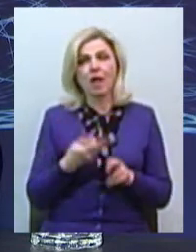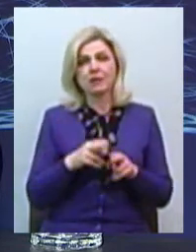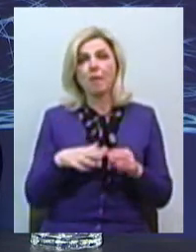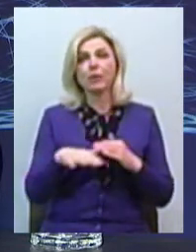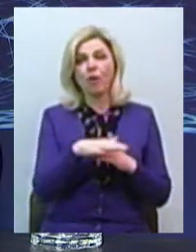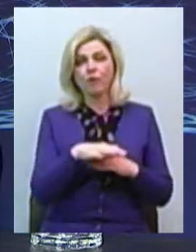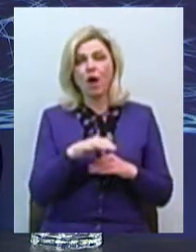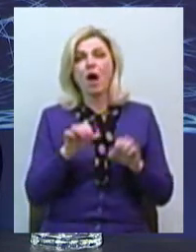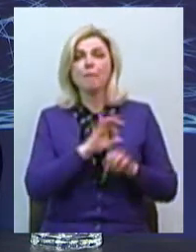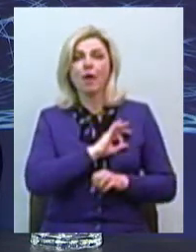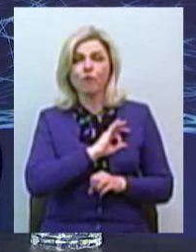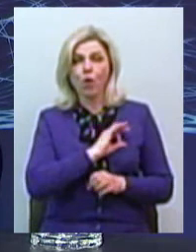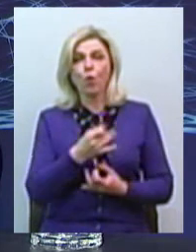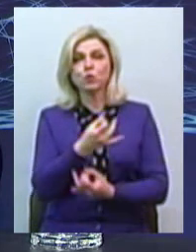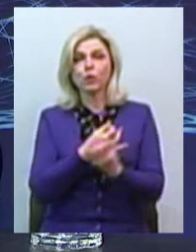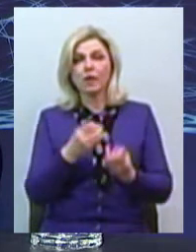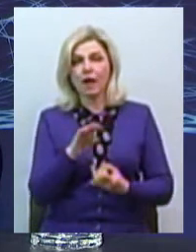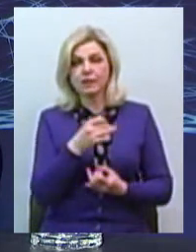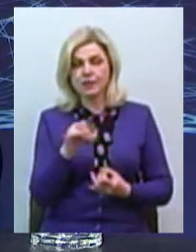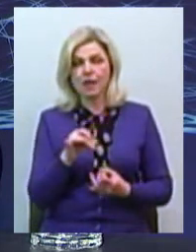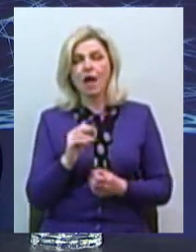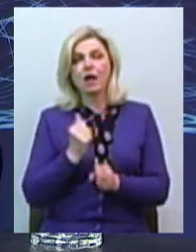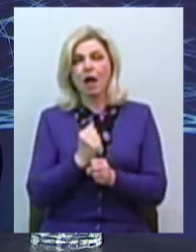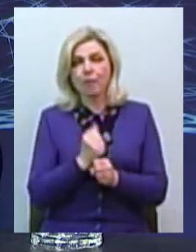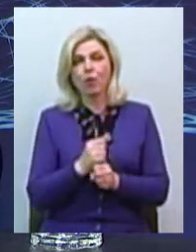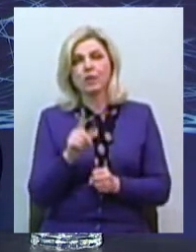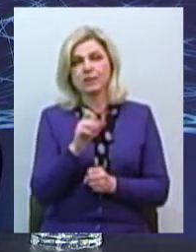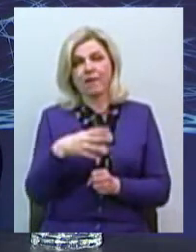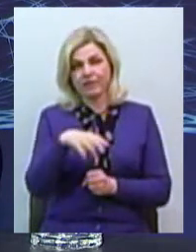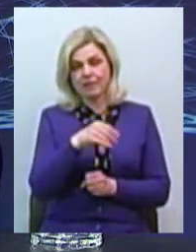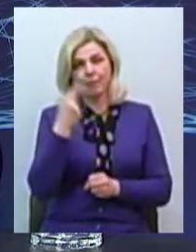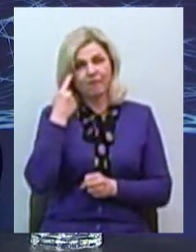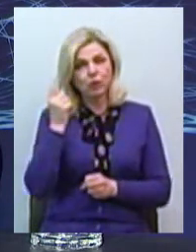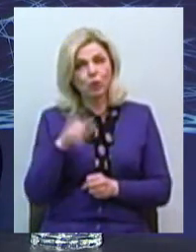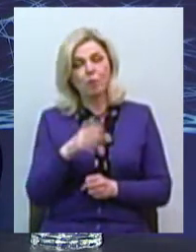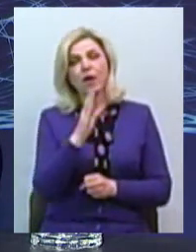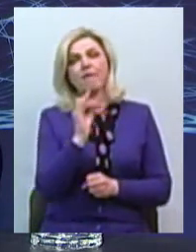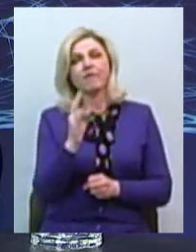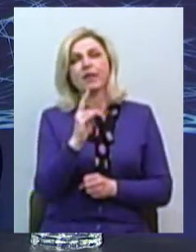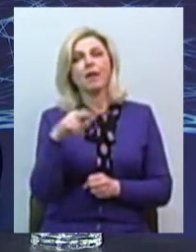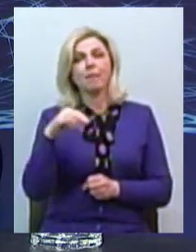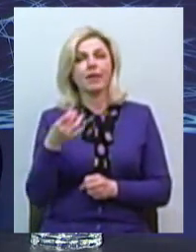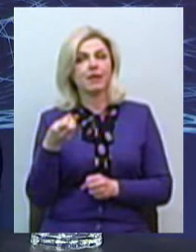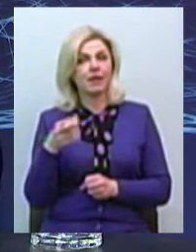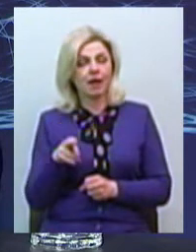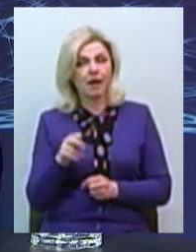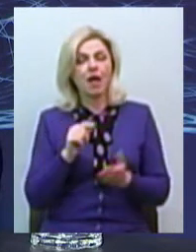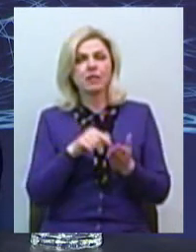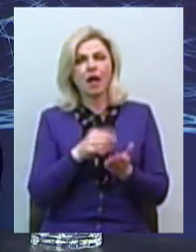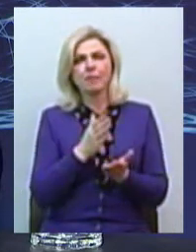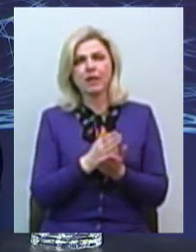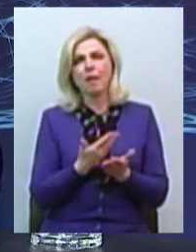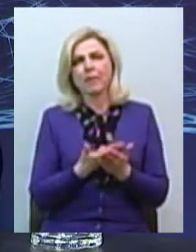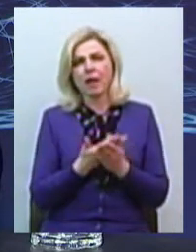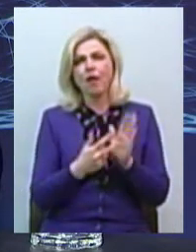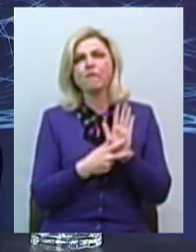правових консультацій, яка діє за принципом всім відомої Вікіпедії. На сьогоднішній день там знаходиться близько 1800